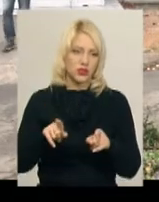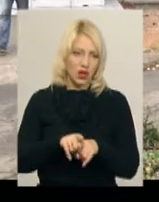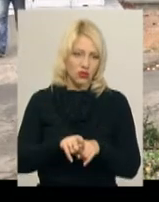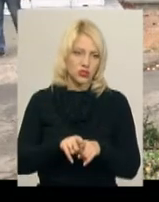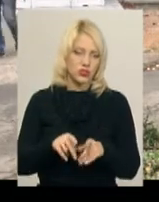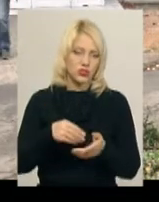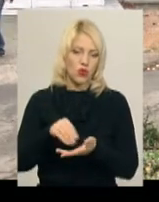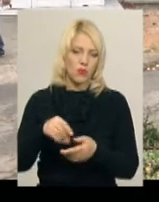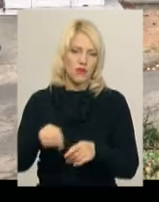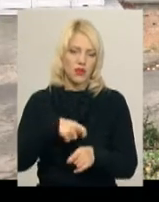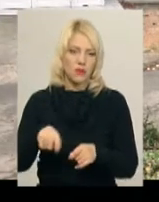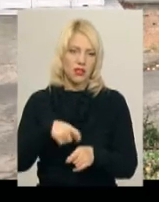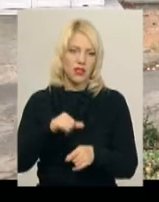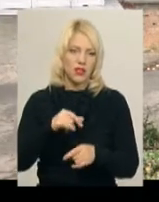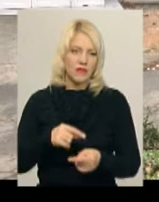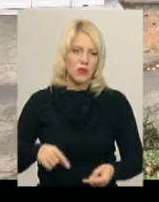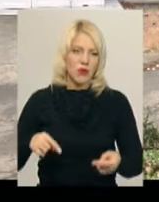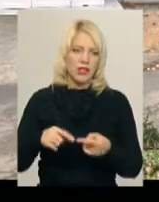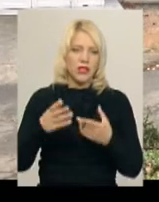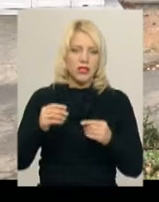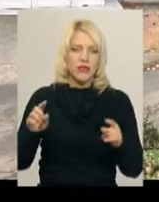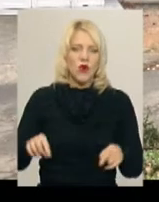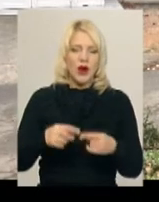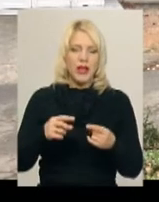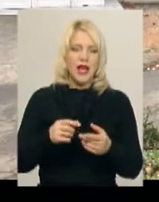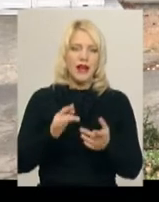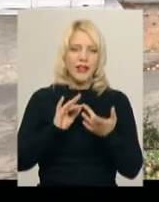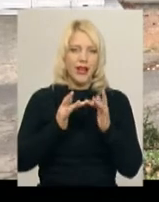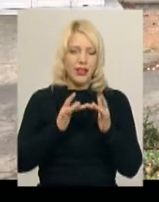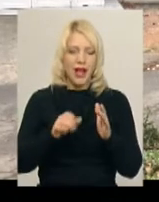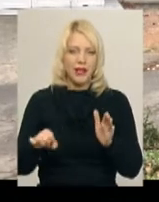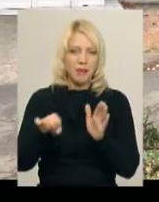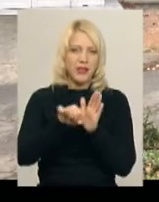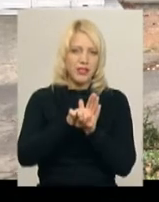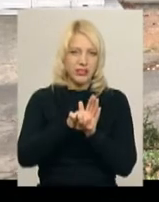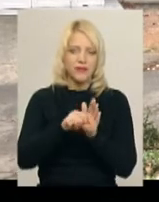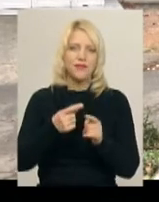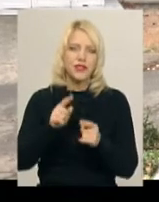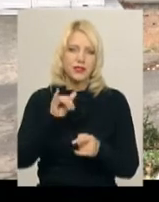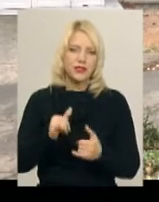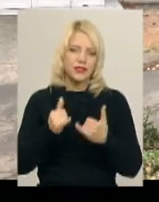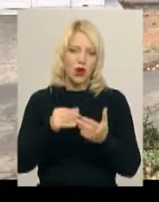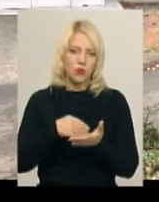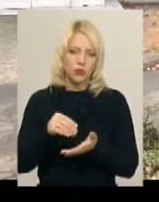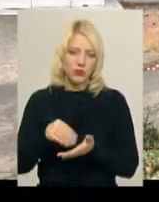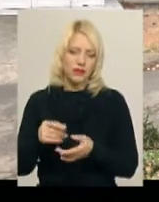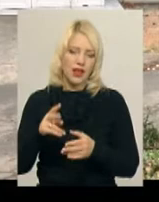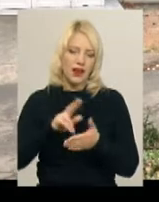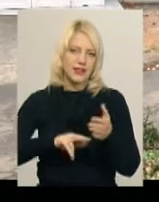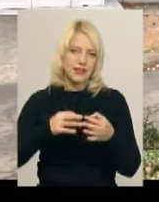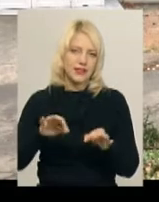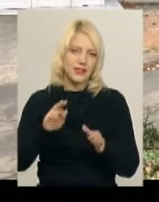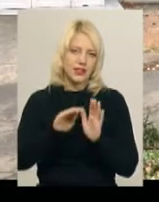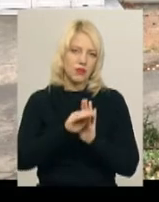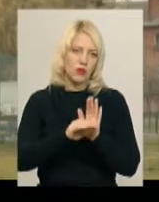закупівля матеріалів і відповідно, що створення мережі інтернету, підведення мережі, закупівля ліцензійних програм